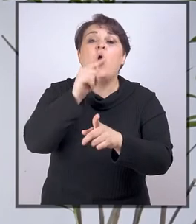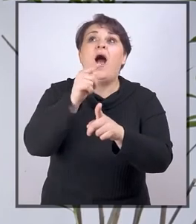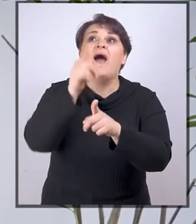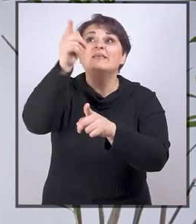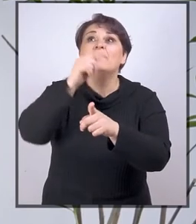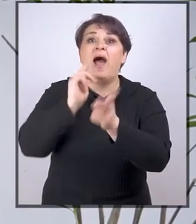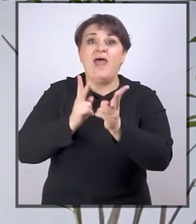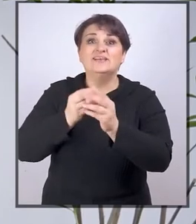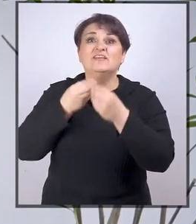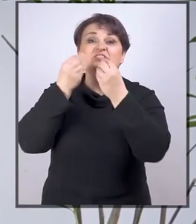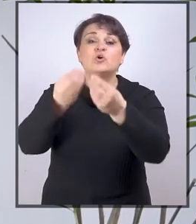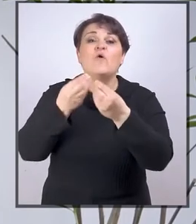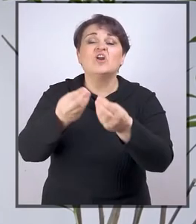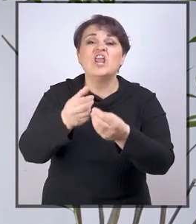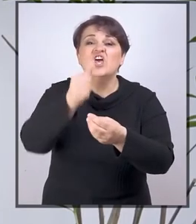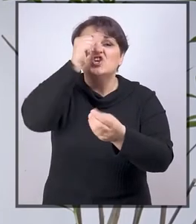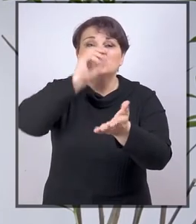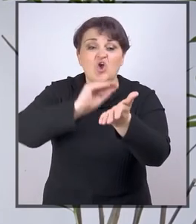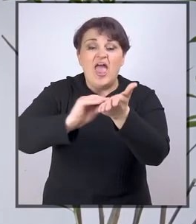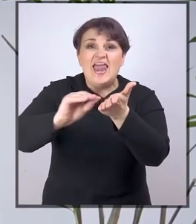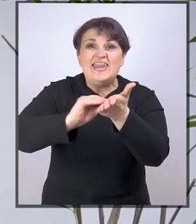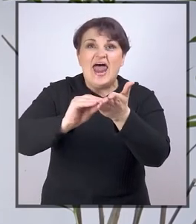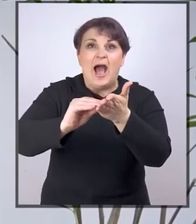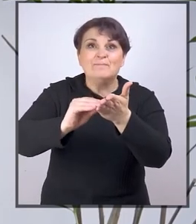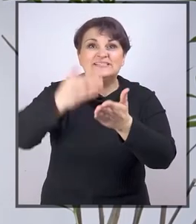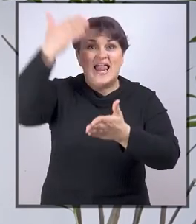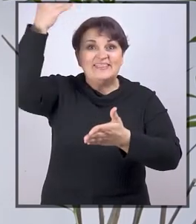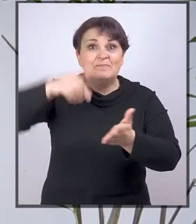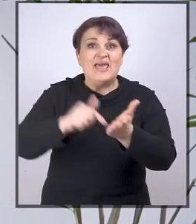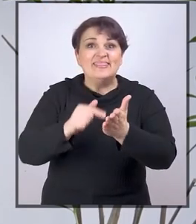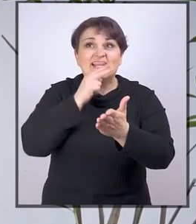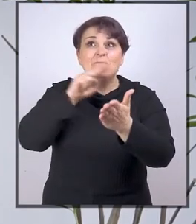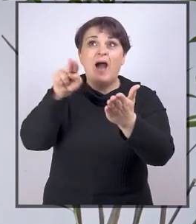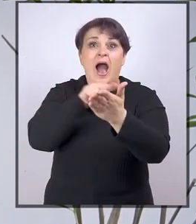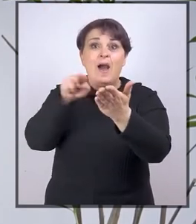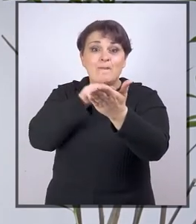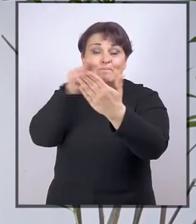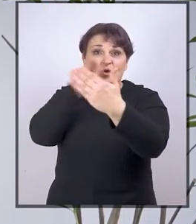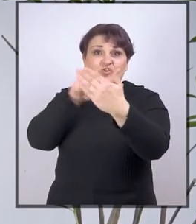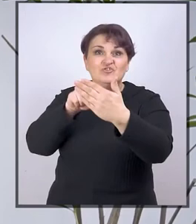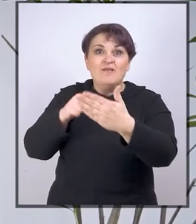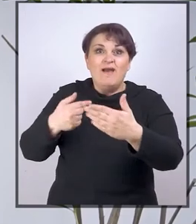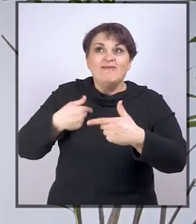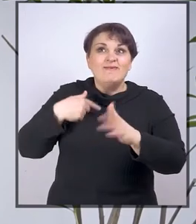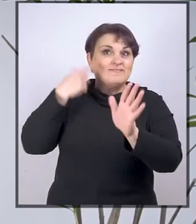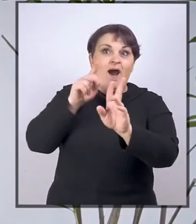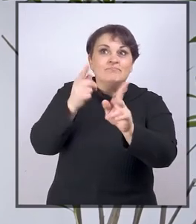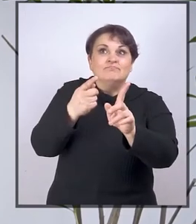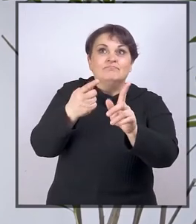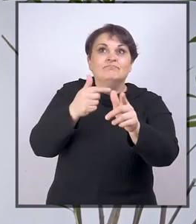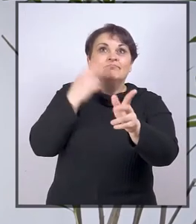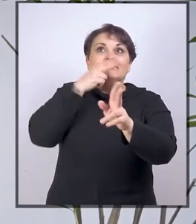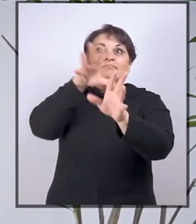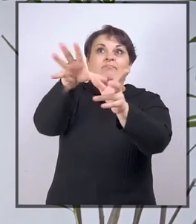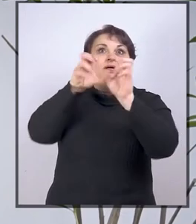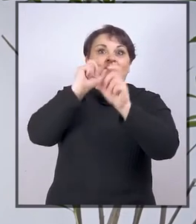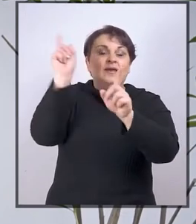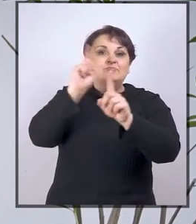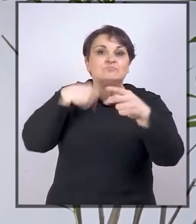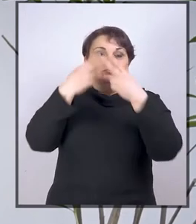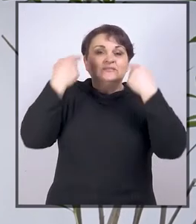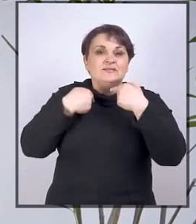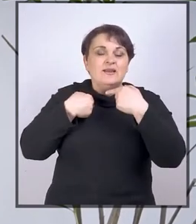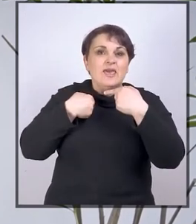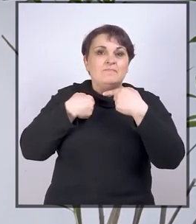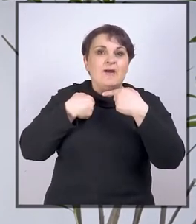ta koja je govorila da ono što je napisano na tabli treba pročitati jer nema drugog načina da